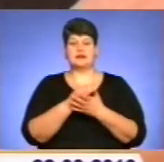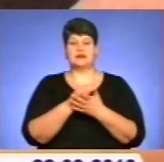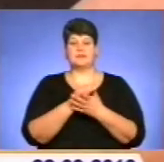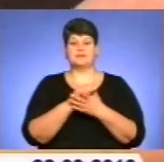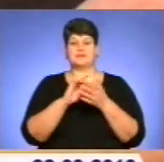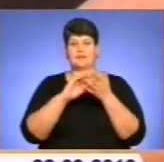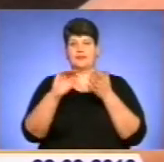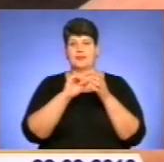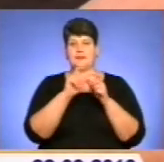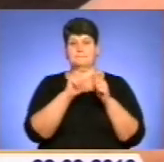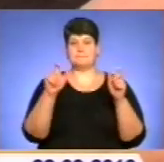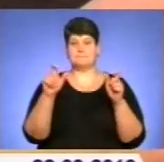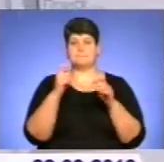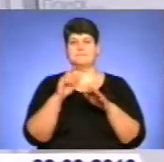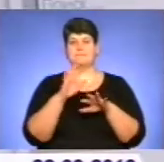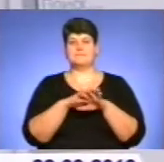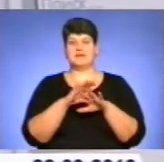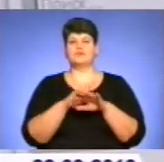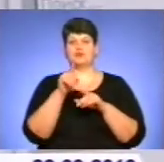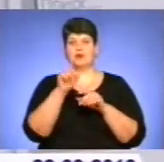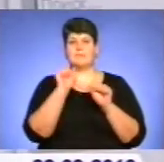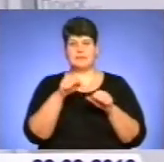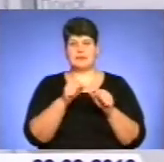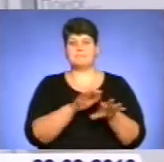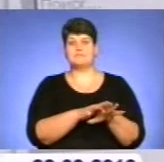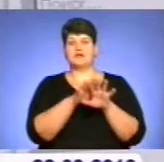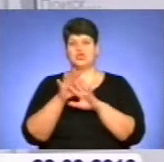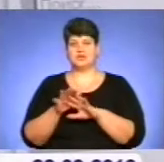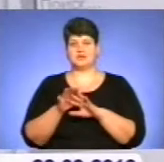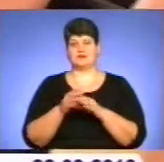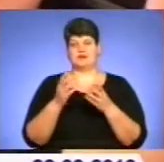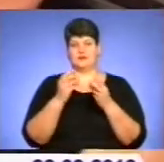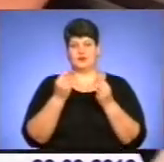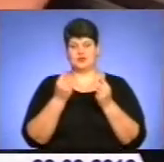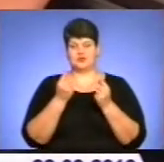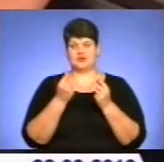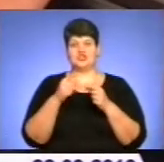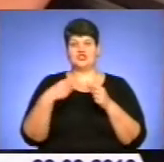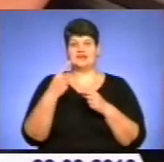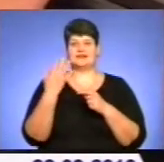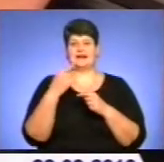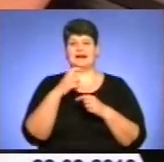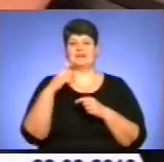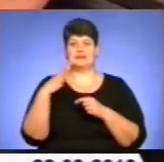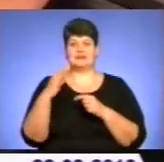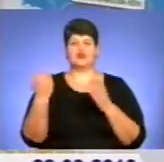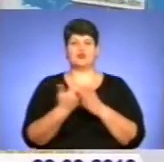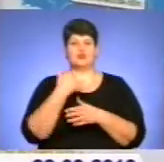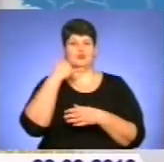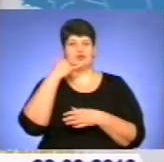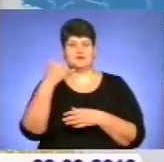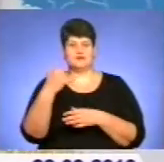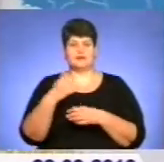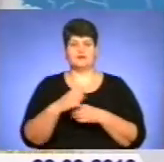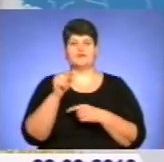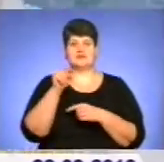реквізити своєї кредитної картки, аби той міг перечислити обмовлену суму. Через декілька хвилин студенці знову зателефонували.